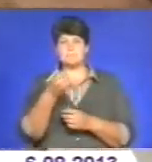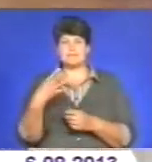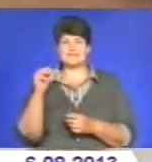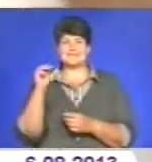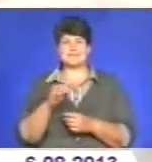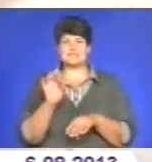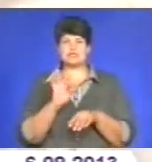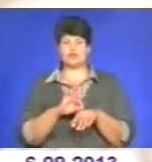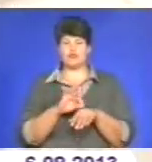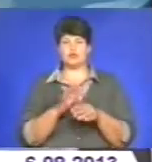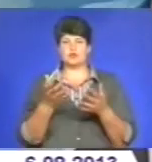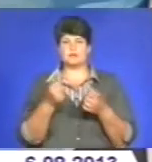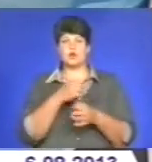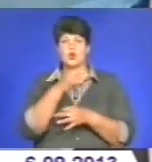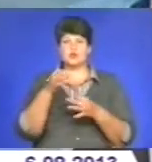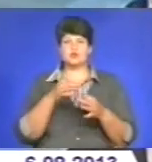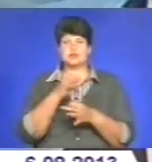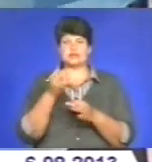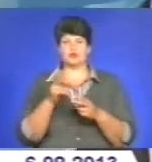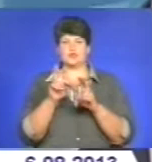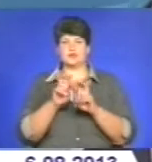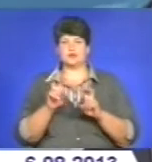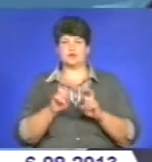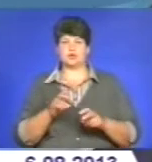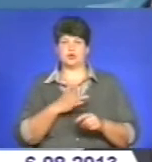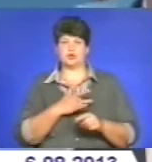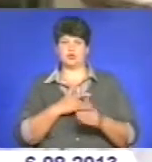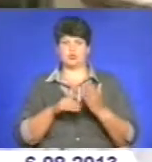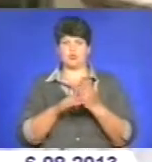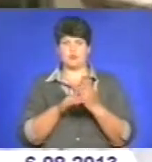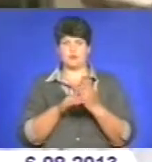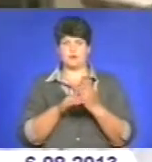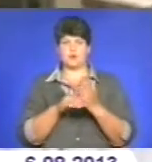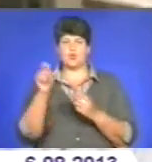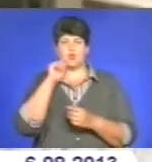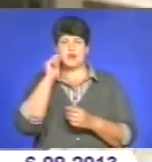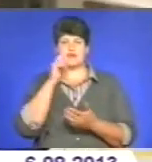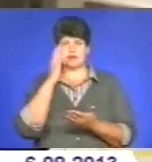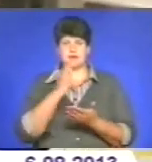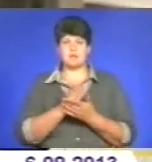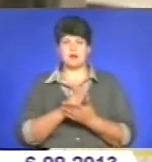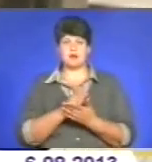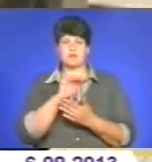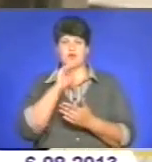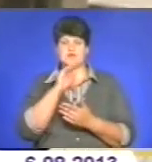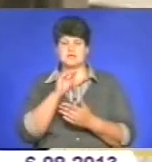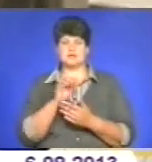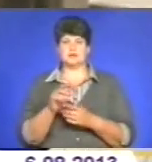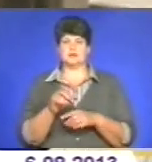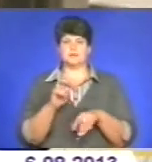хворих отримують консультативно-діагностичну кардіологічну допомогу. Україна має професійну армію